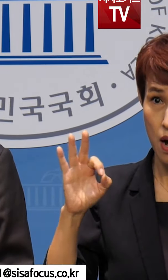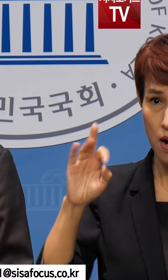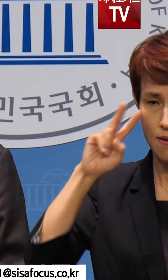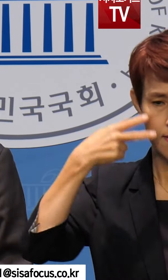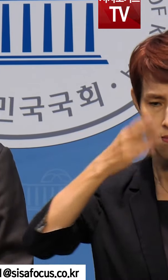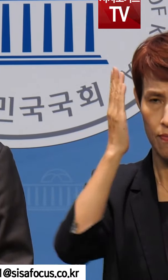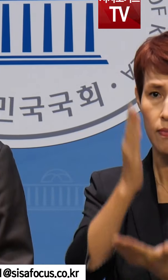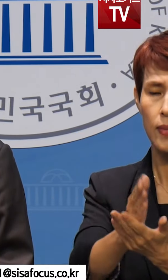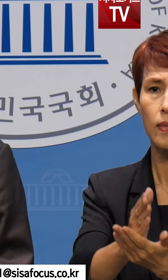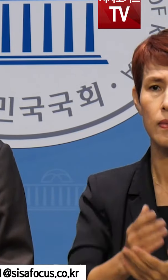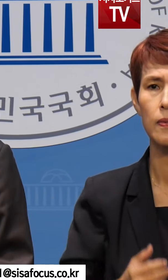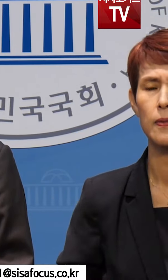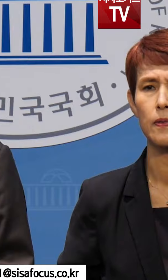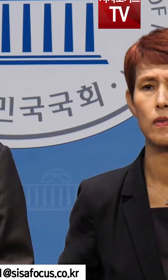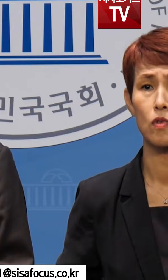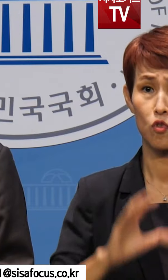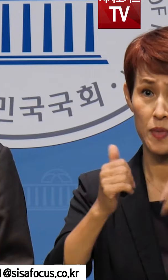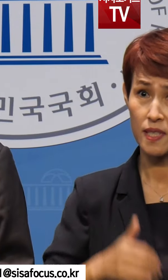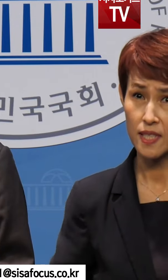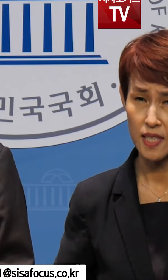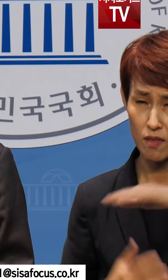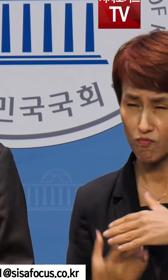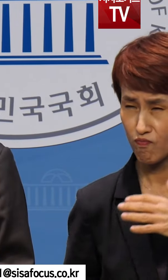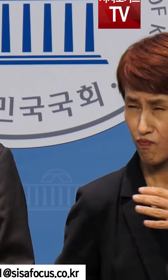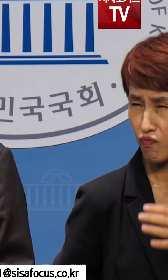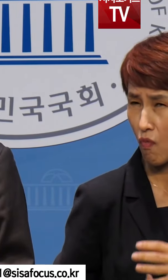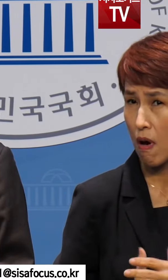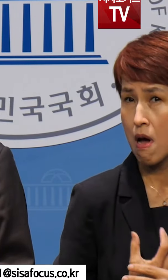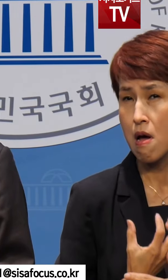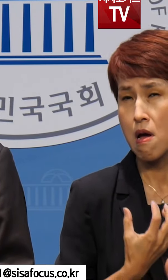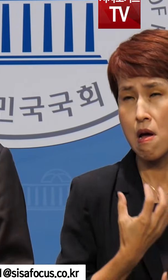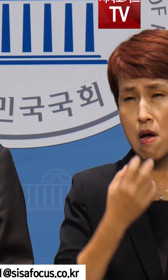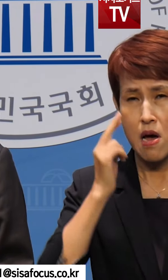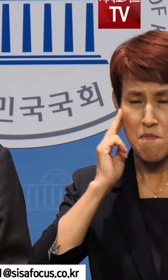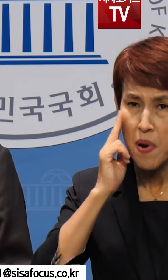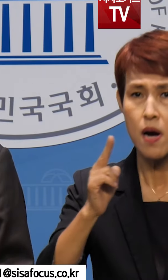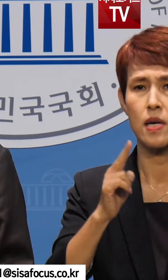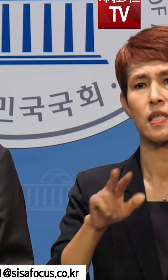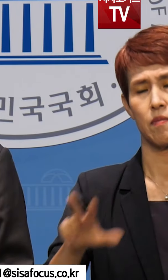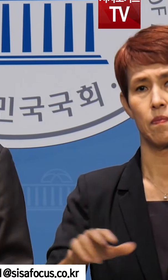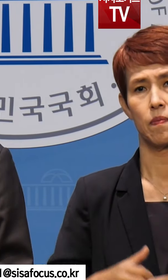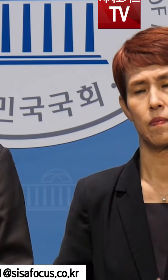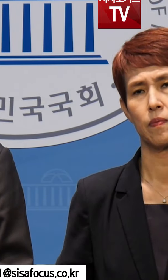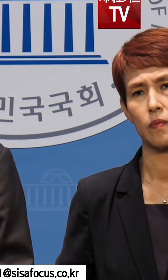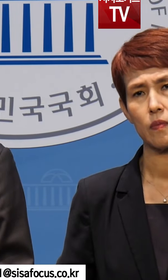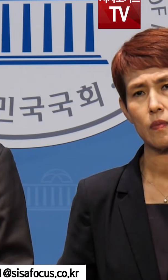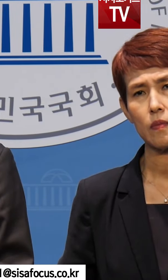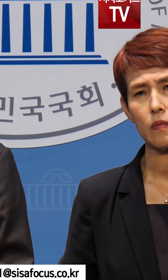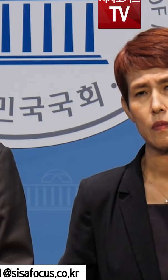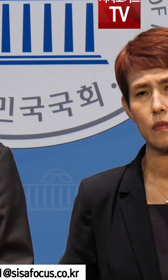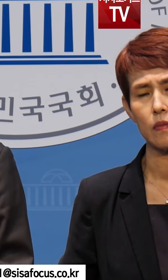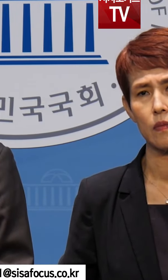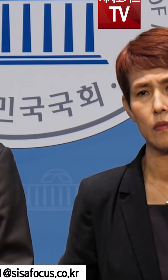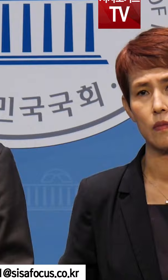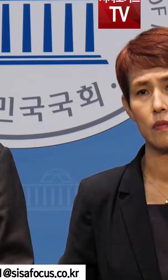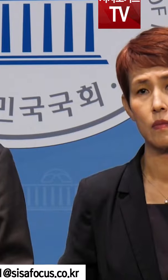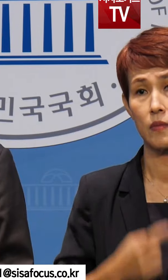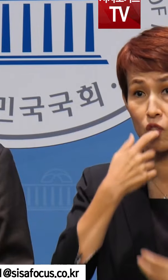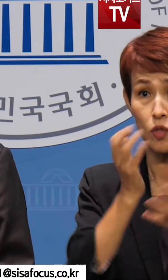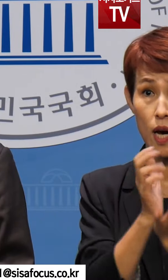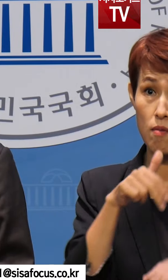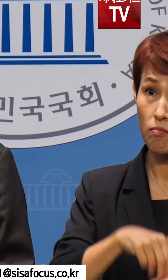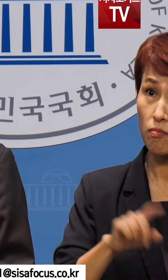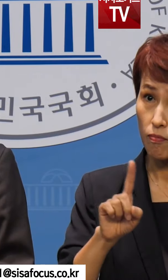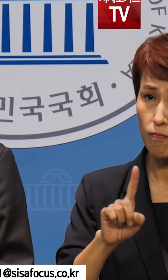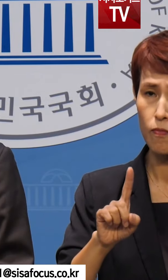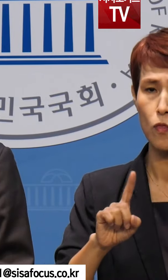마십시오. 우리 국민의 분노는 이미 임계치를 넘어서고 있습니다. 더불어민주당은